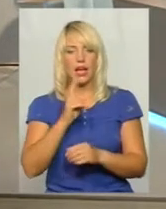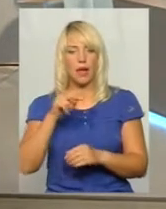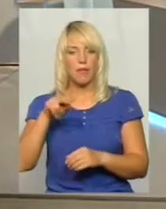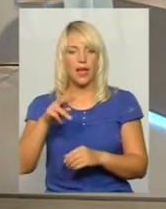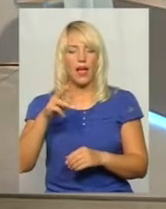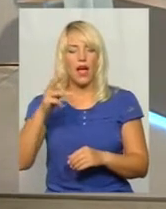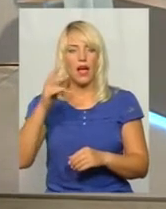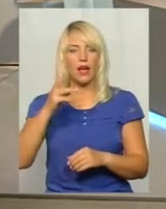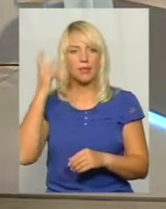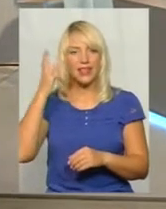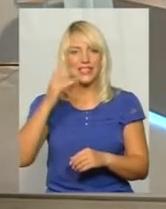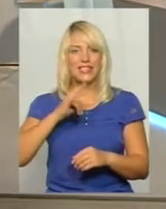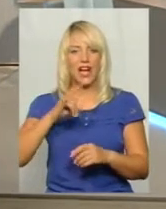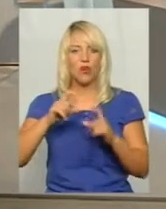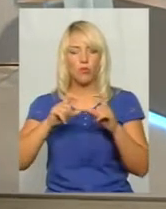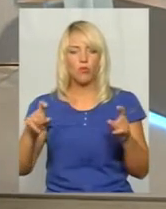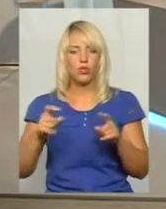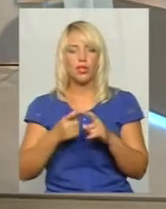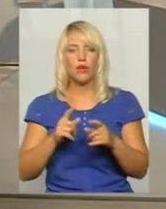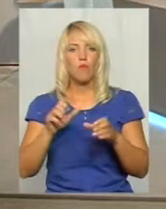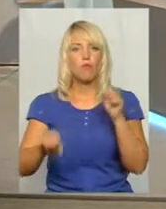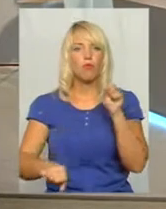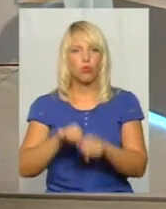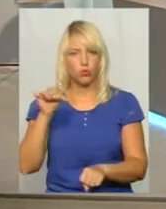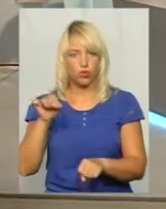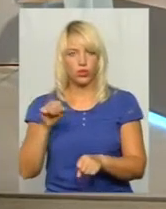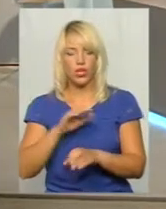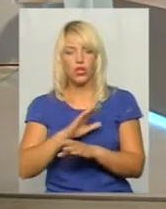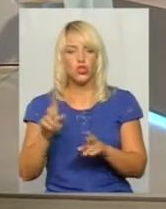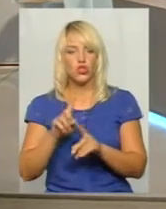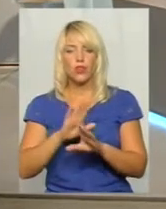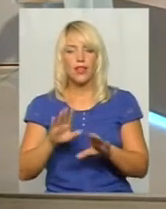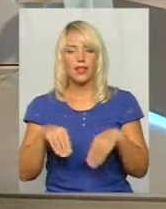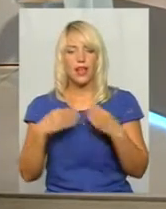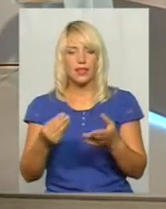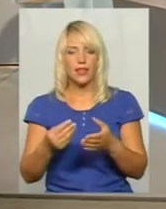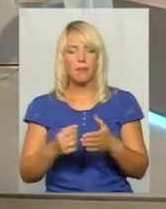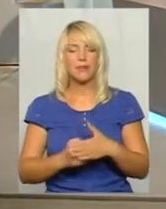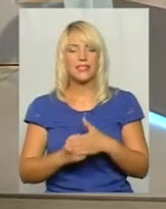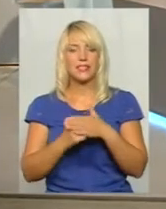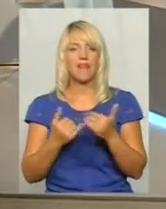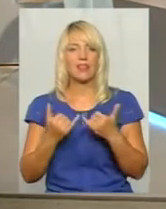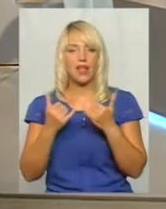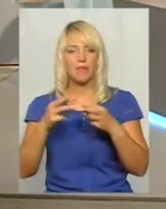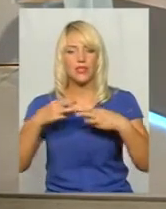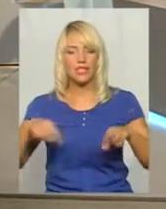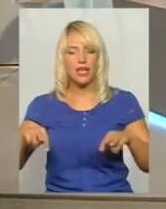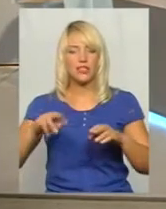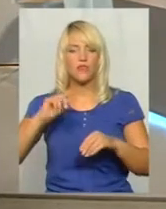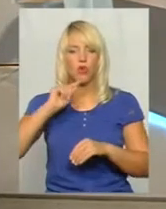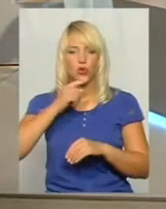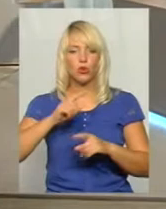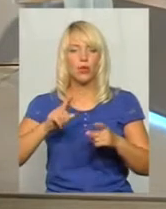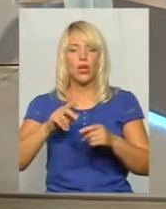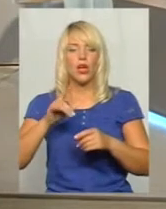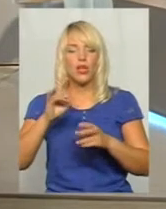порушена, що не дає нам підстав, от підстав Міністерству економіки розглядати питання про передачу нам його